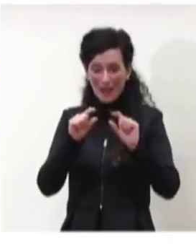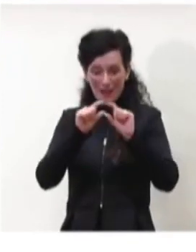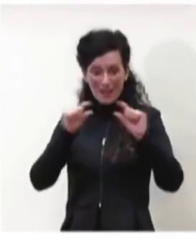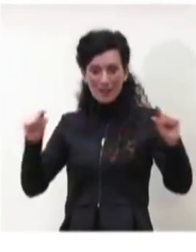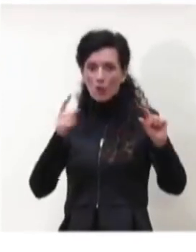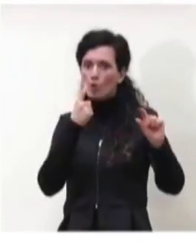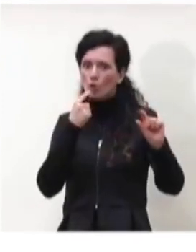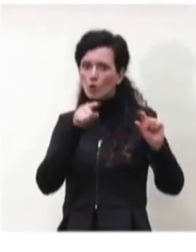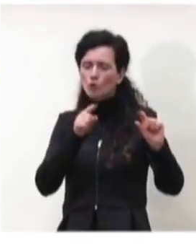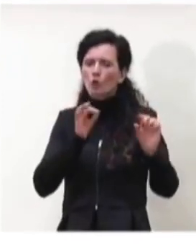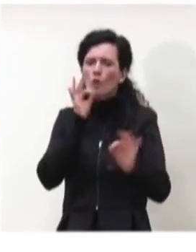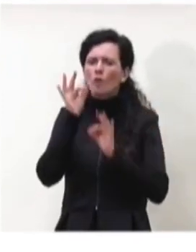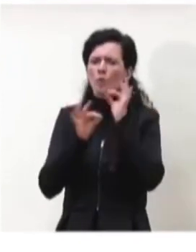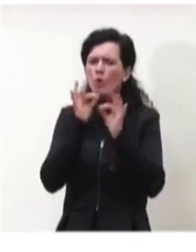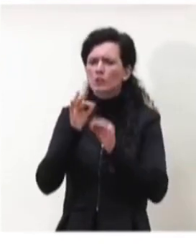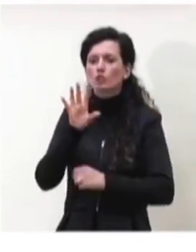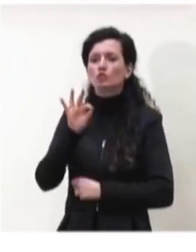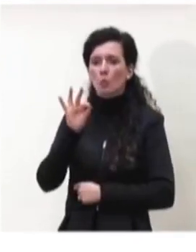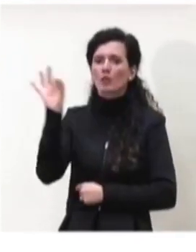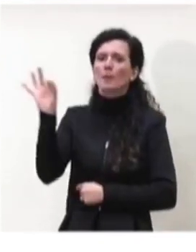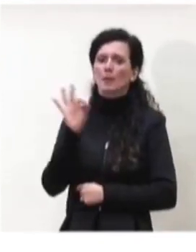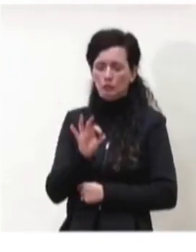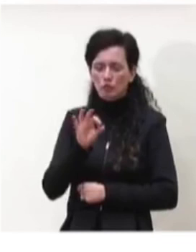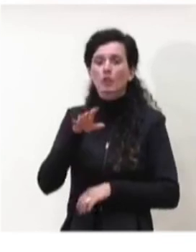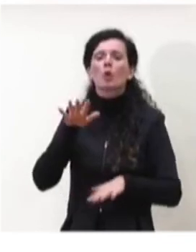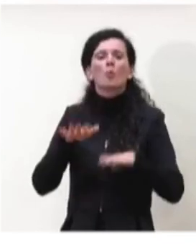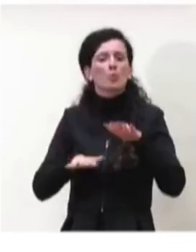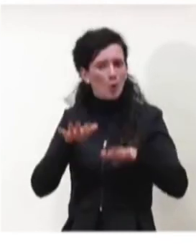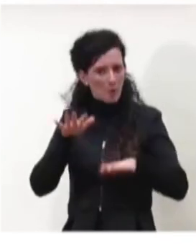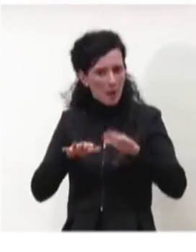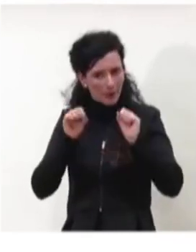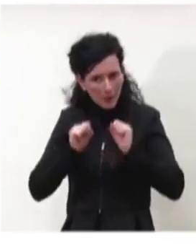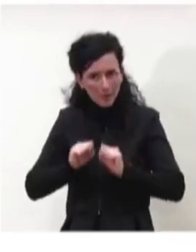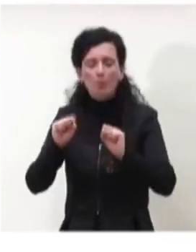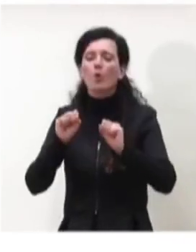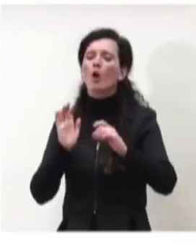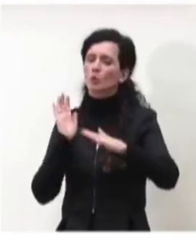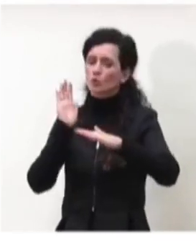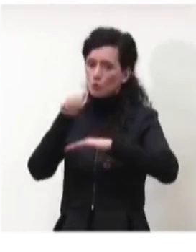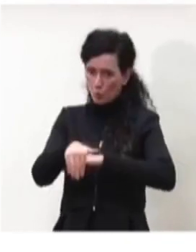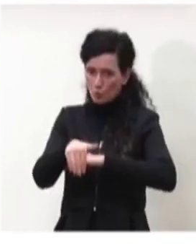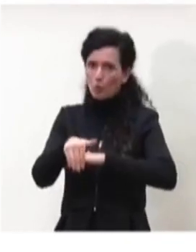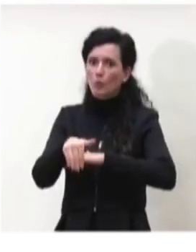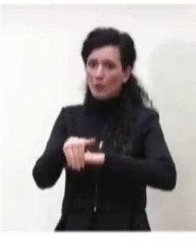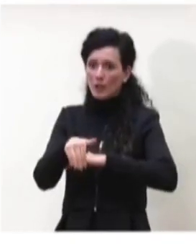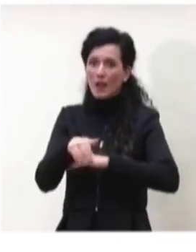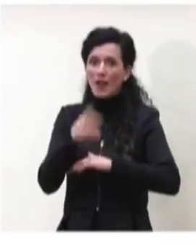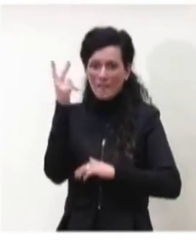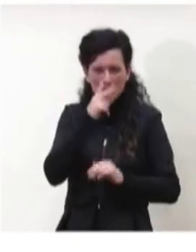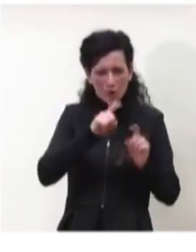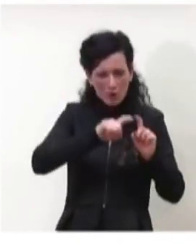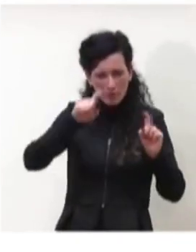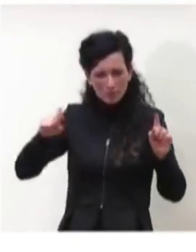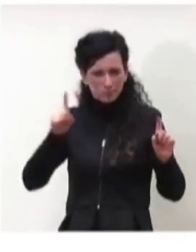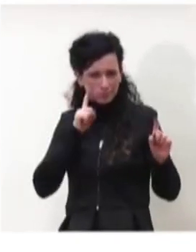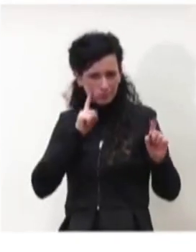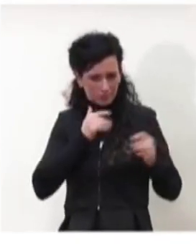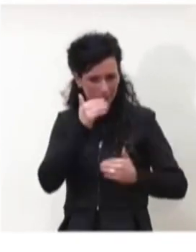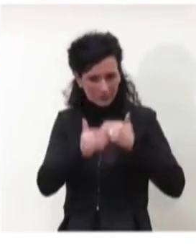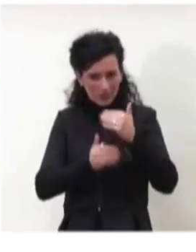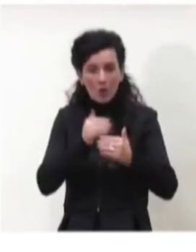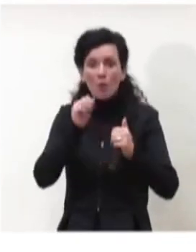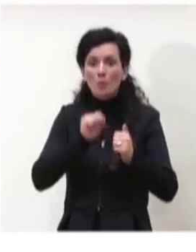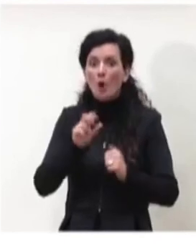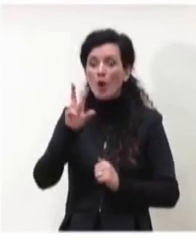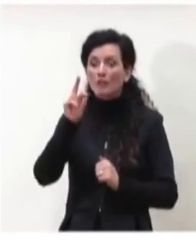che c'è il 50% di probabilità che questa soglia venga superata stante l'attuale trend nei prossimi 30